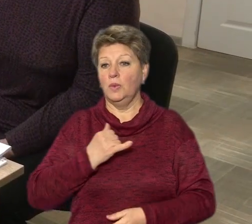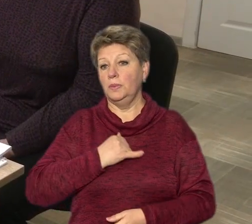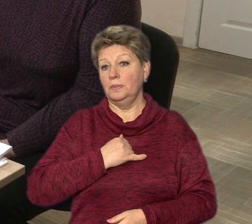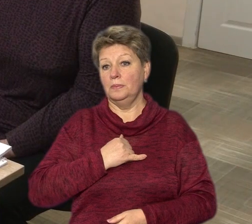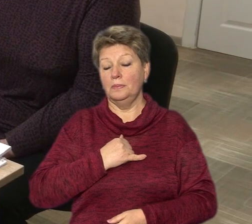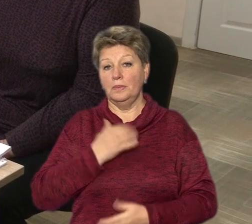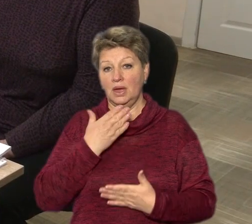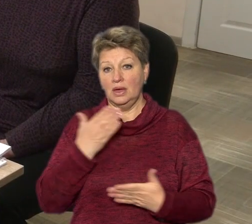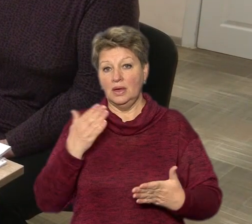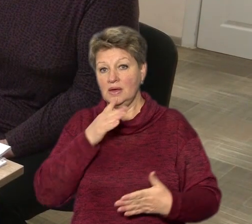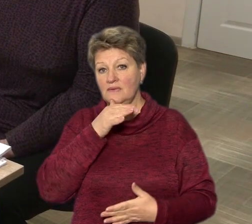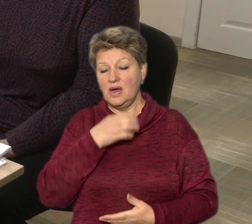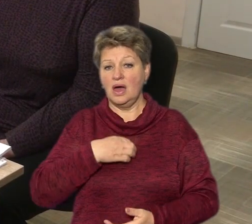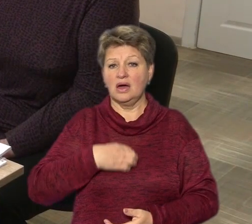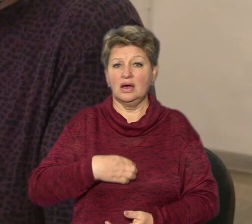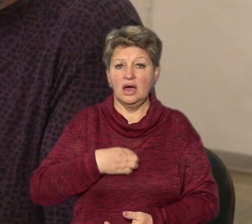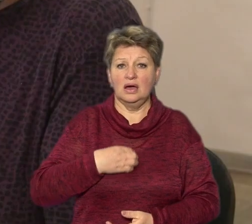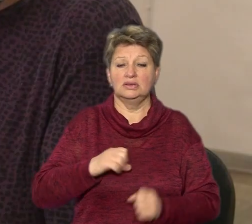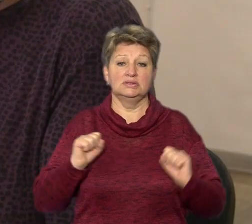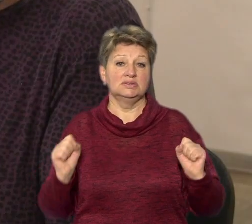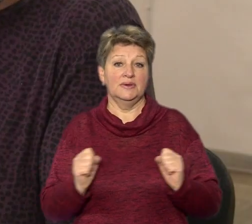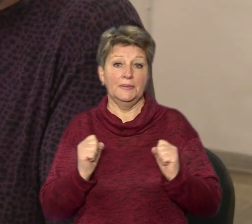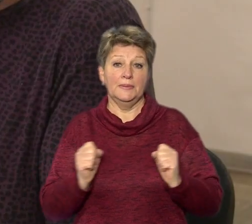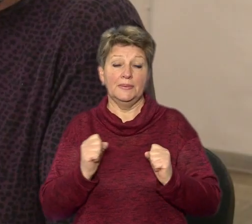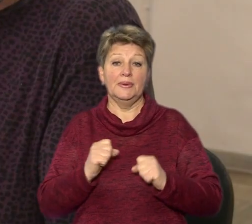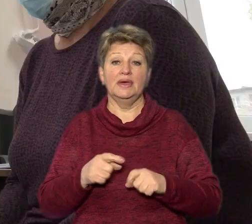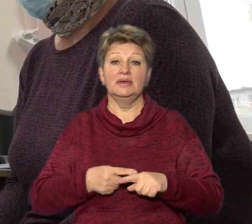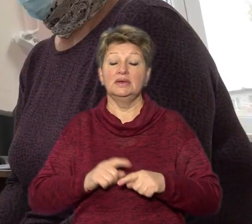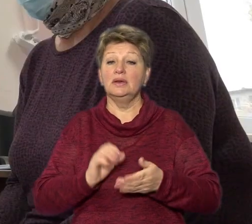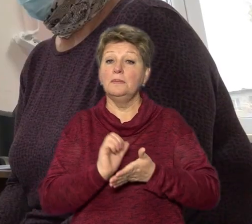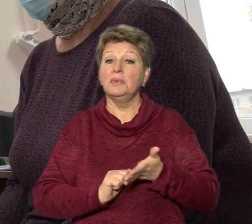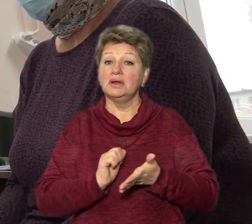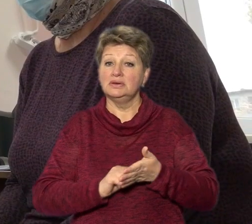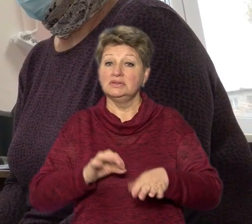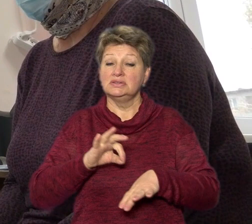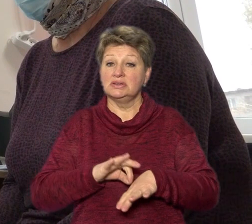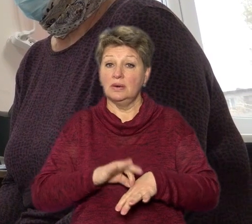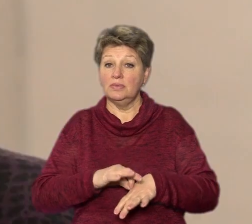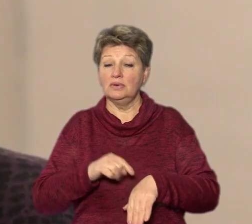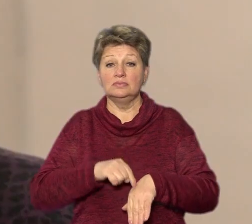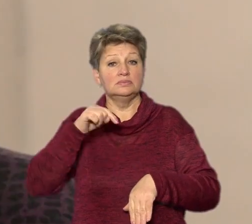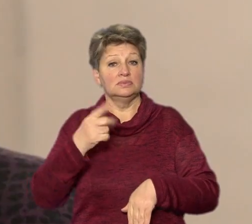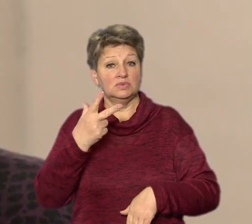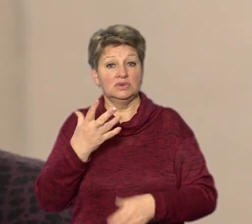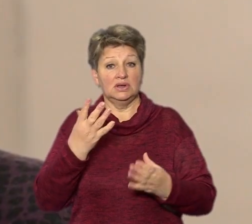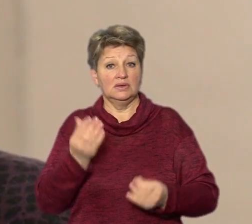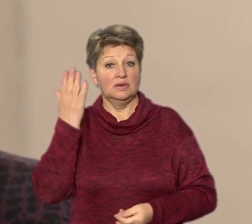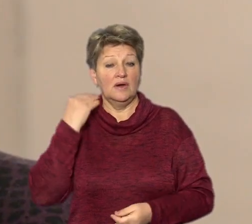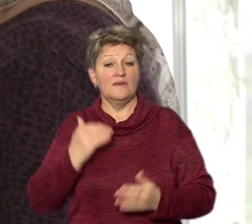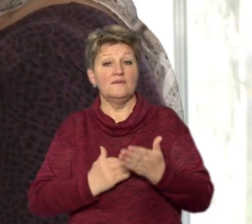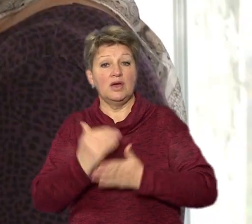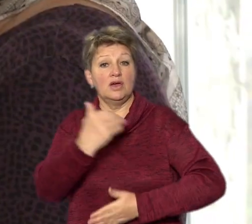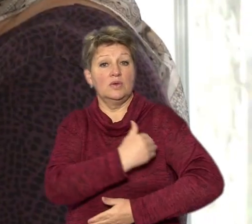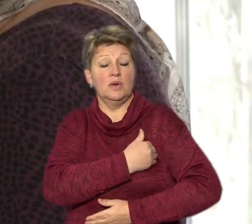останнім часом кашель, нежить. Симптоми захворювання, говорить, відчула три дні тому, високу температуру та біль у